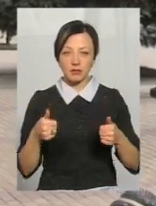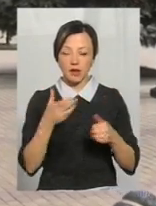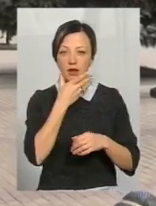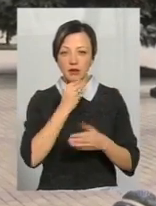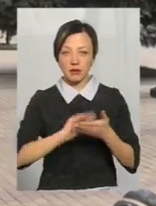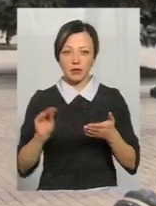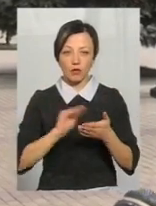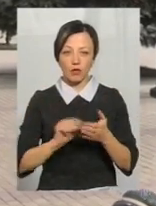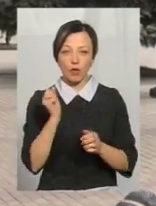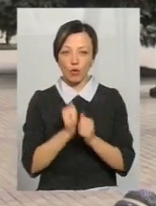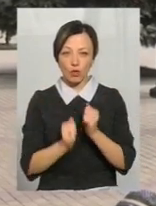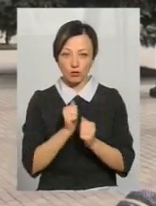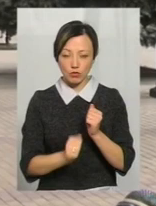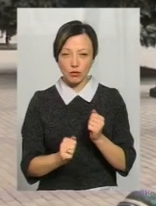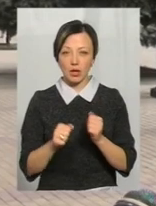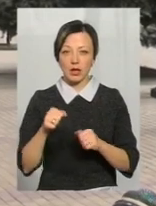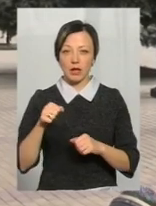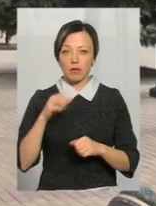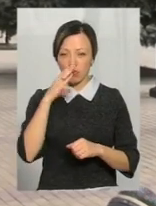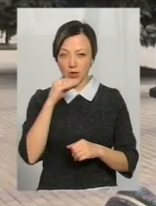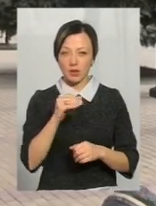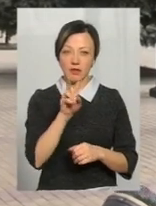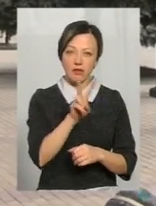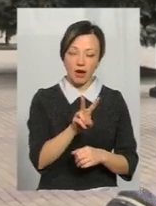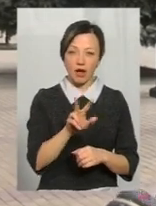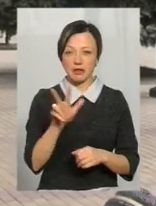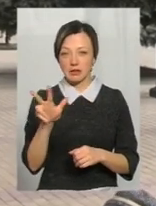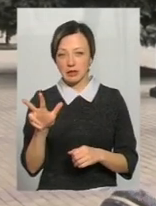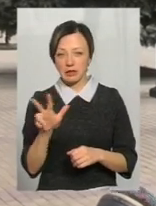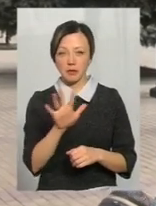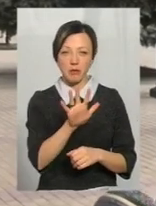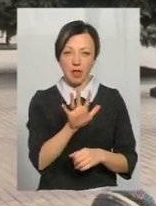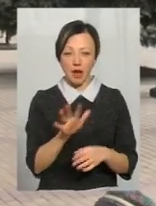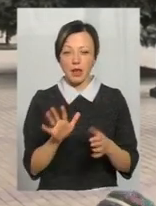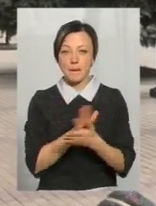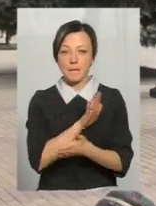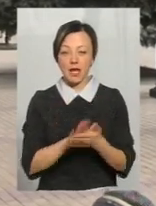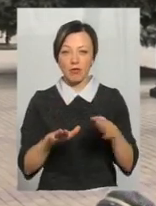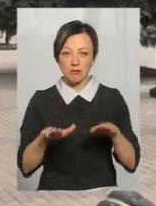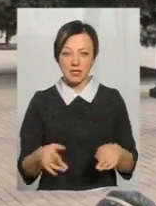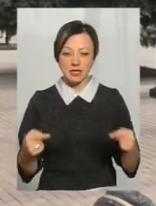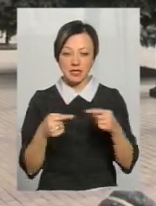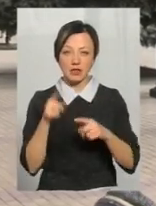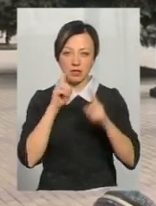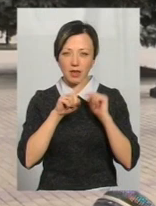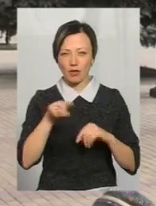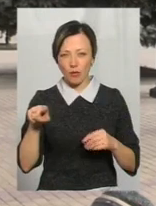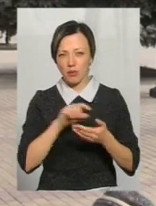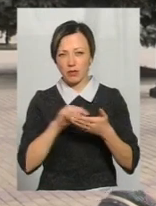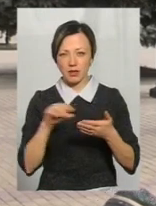річ. Написано, що в кожному таксі є два пільгових, три пільгових, п'ять пільгових місць. Згідно сесії номер